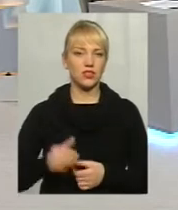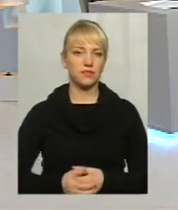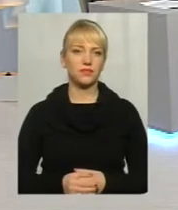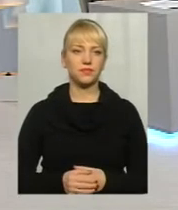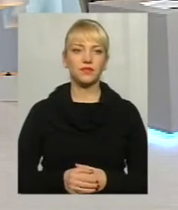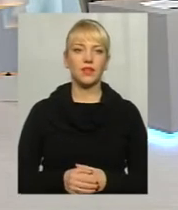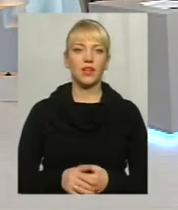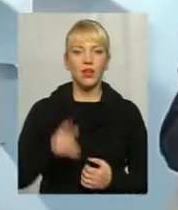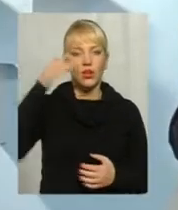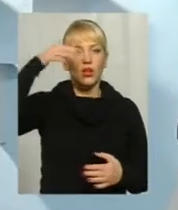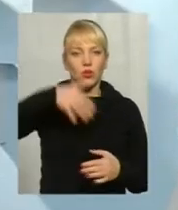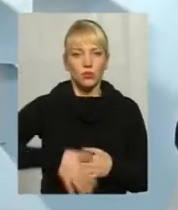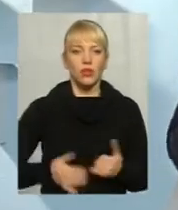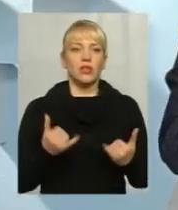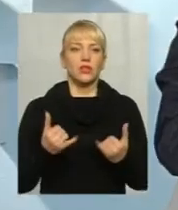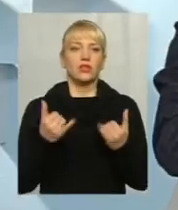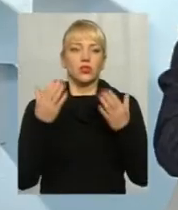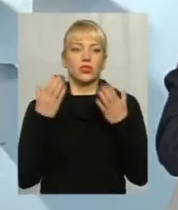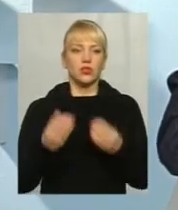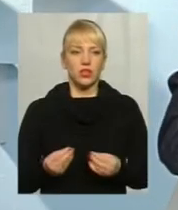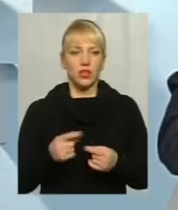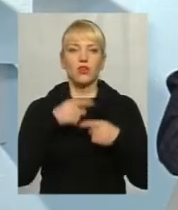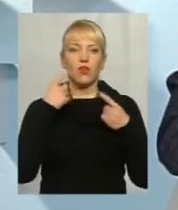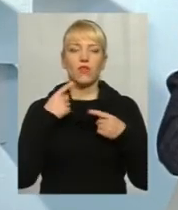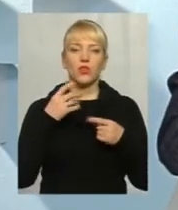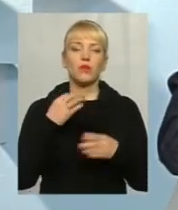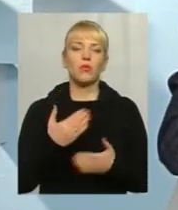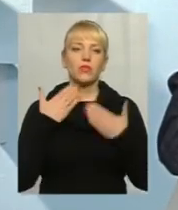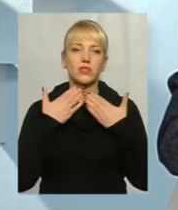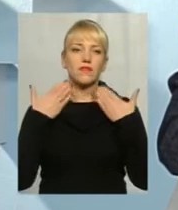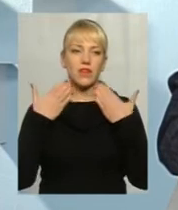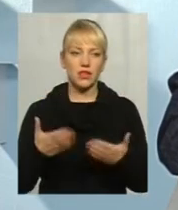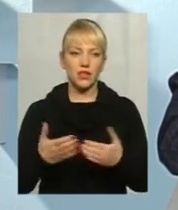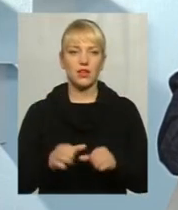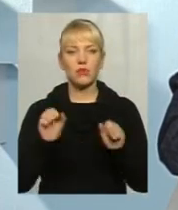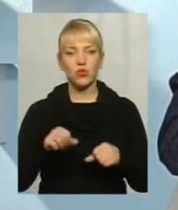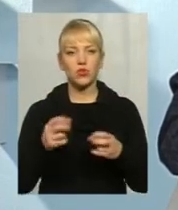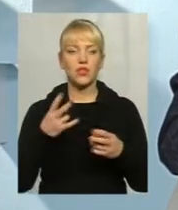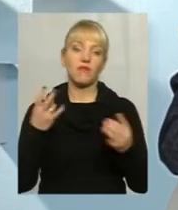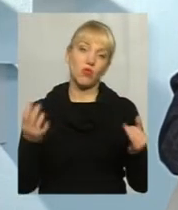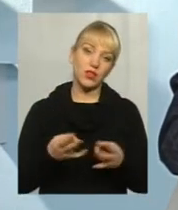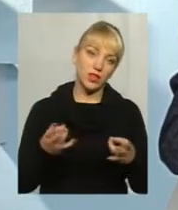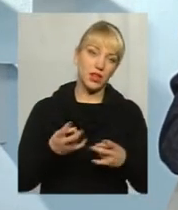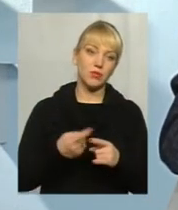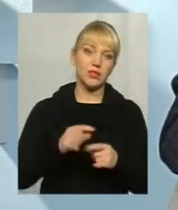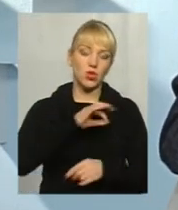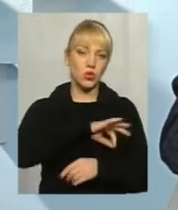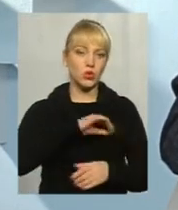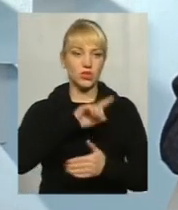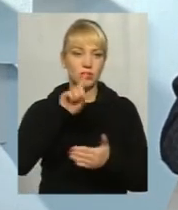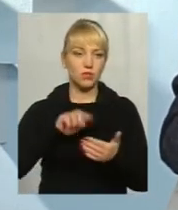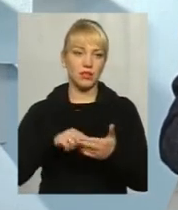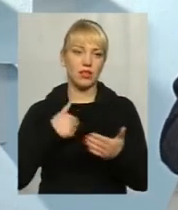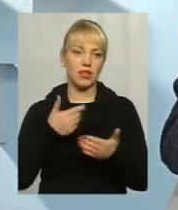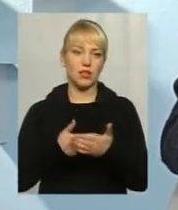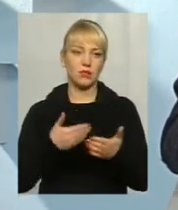Ну, розумієте, на сьогоднішній день говорити про звернення. Можливо, і треба. Це юридичне питання. Наприклад, я